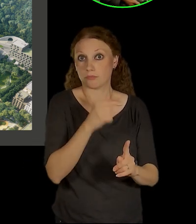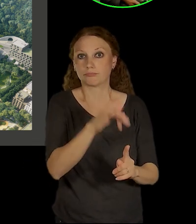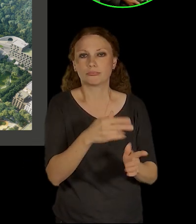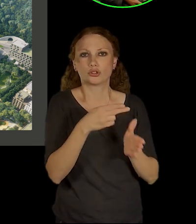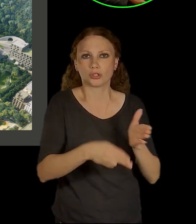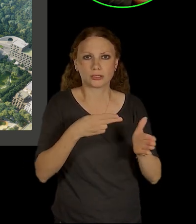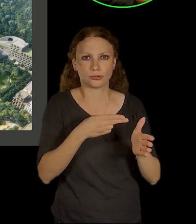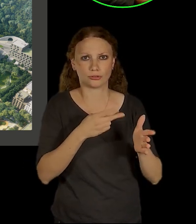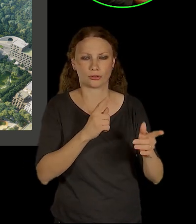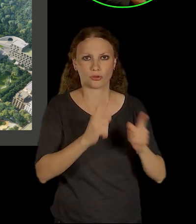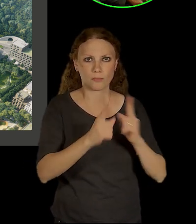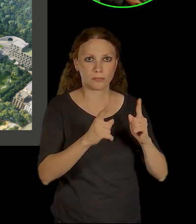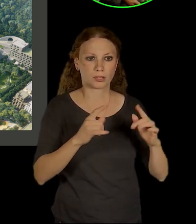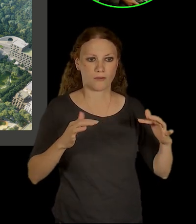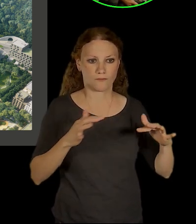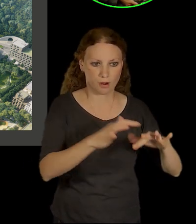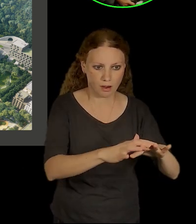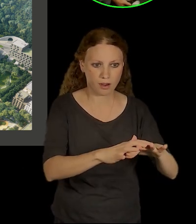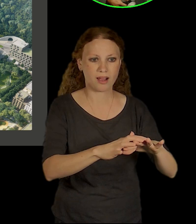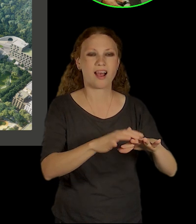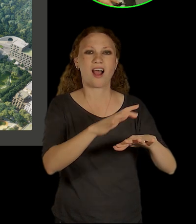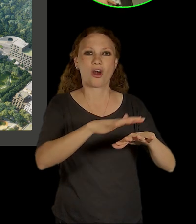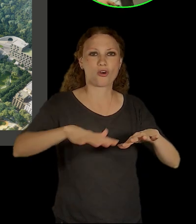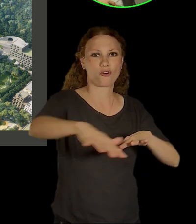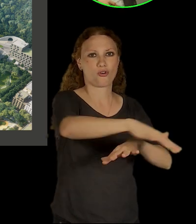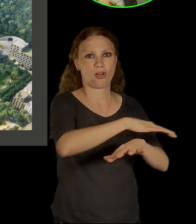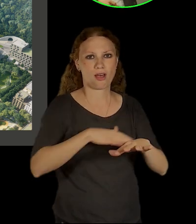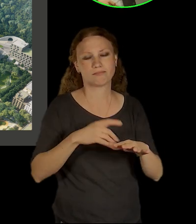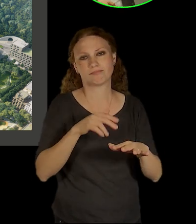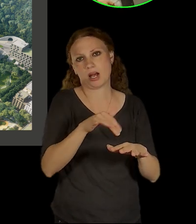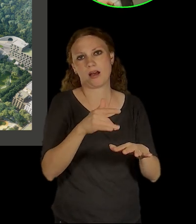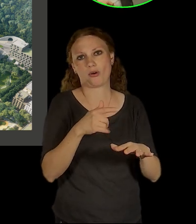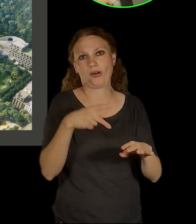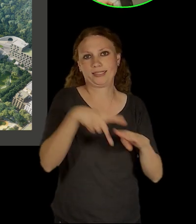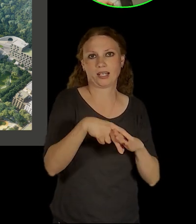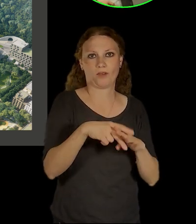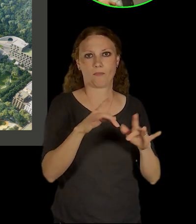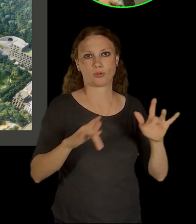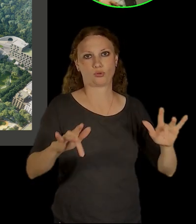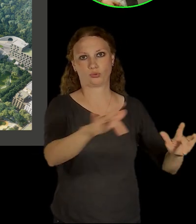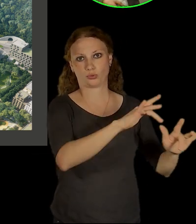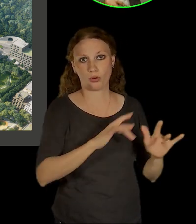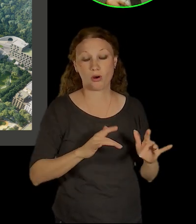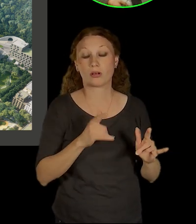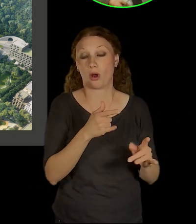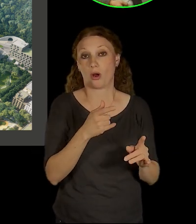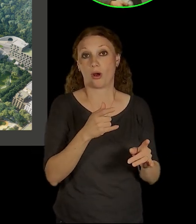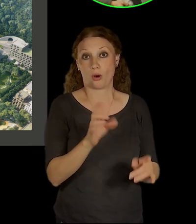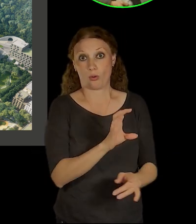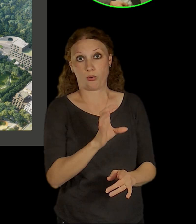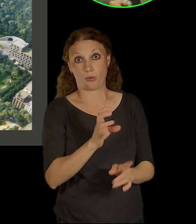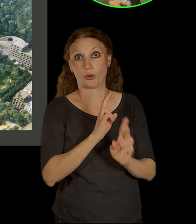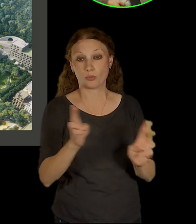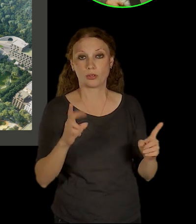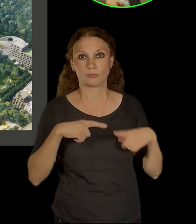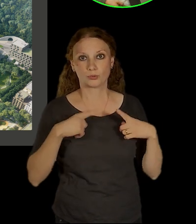důvodu jsou okolo nich často poměrně rozsáhlé rezervy. Rezervy, které můžeme využít, můžeme využít k